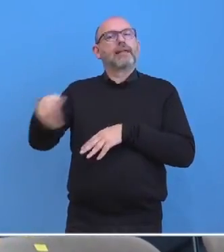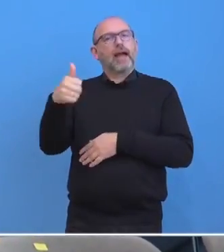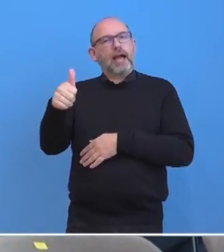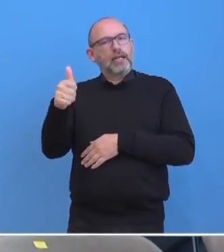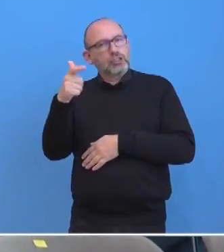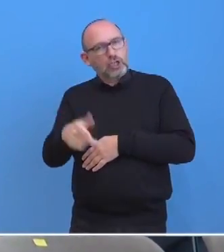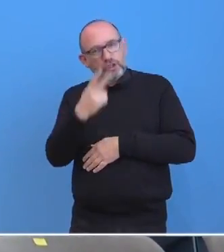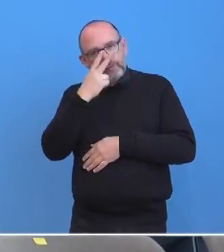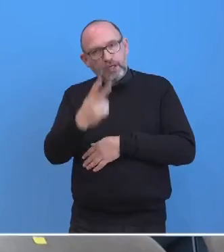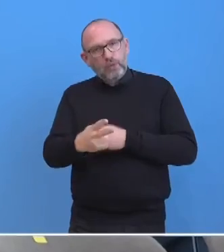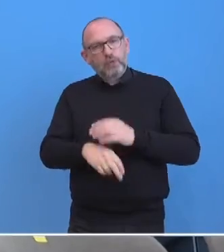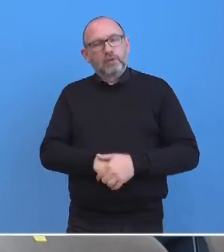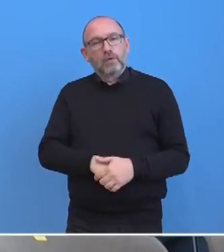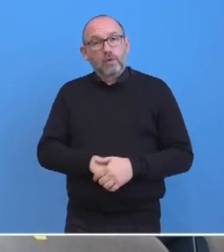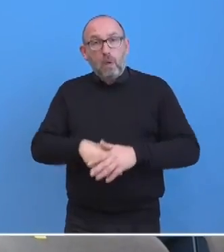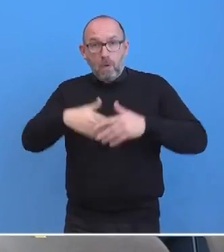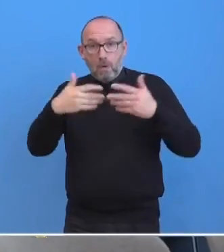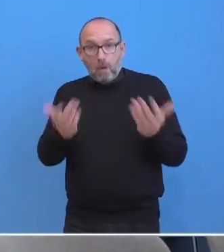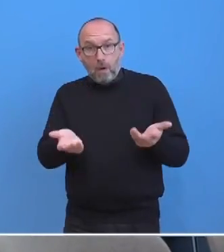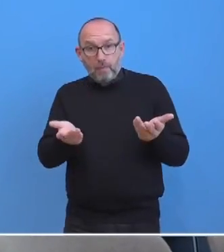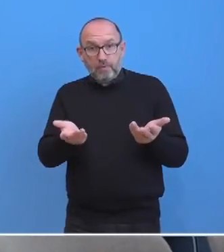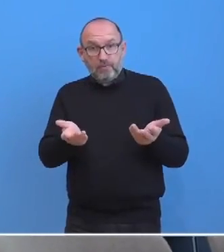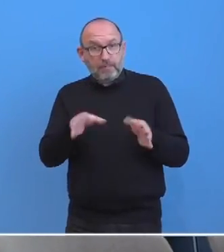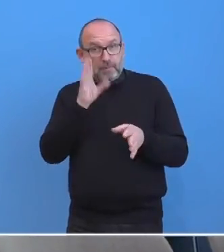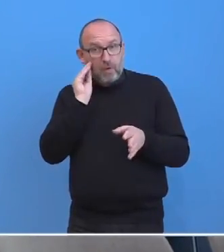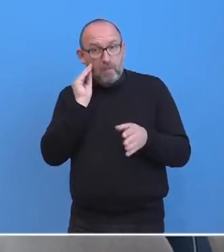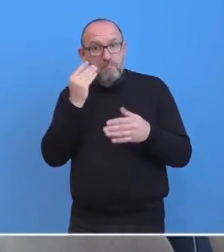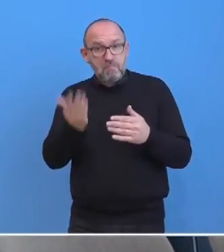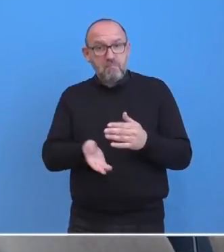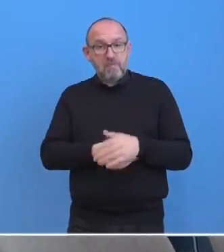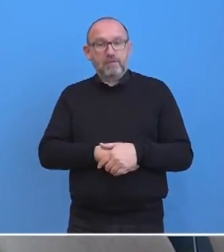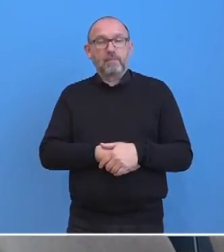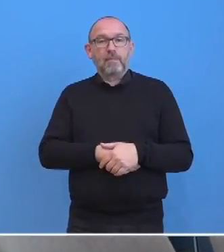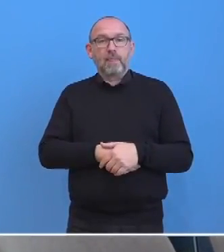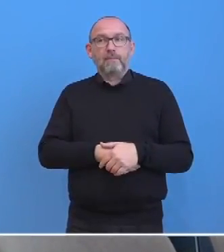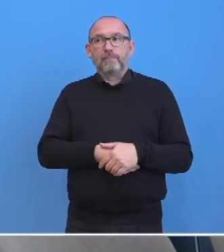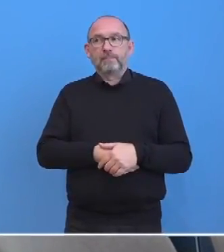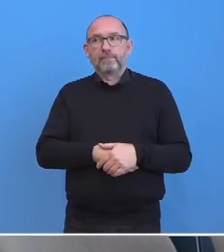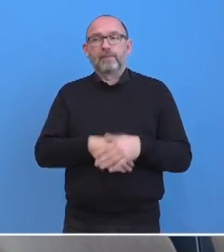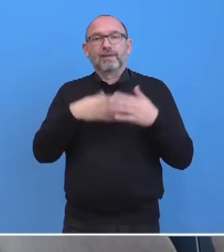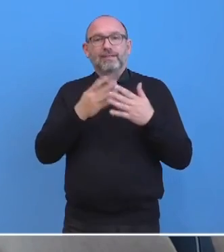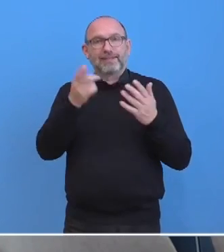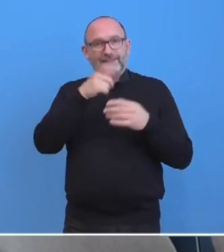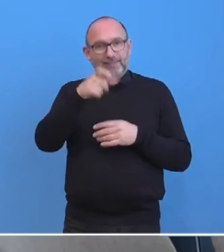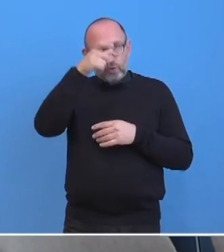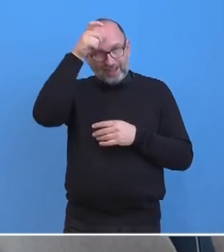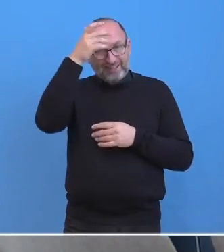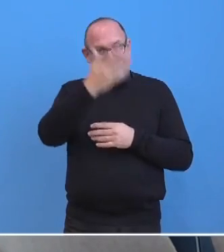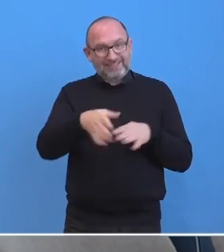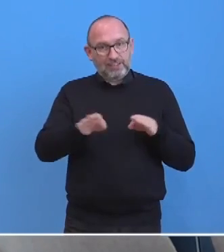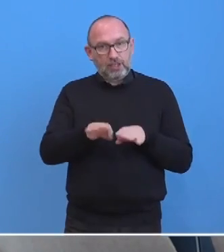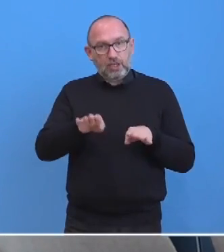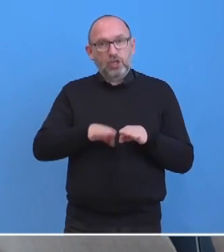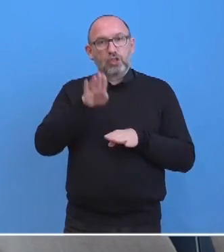inwiefern mitbekommen hat, dass dieser Schritt der Türkei die